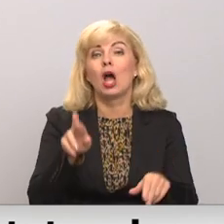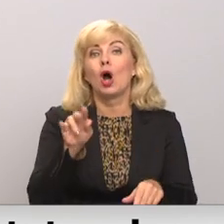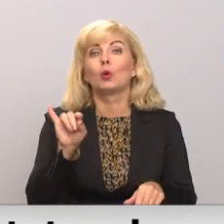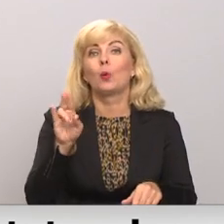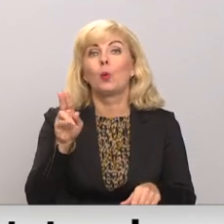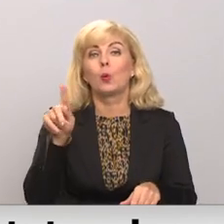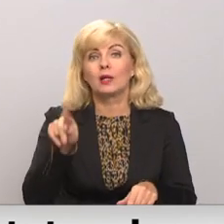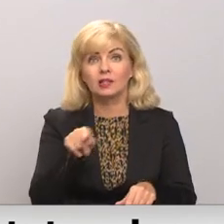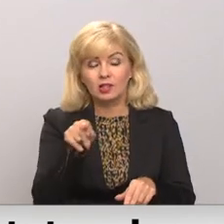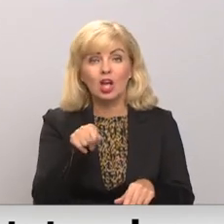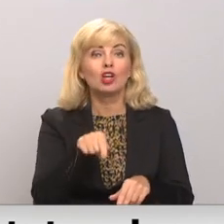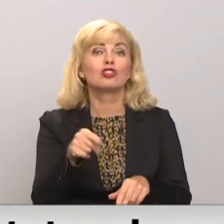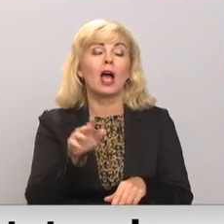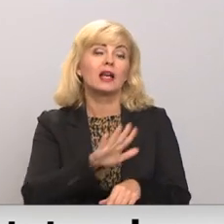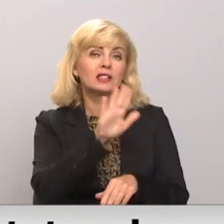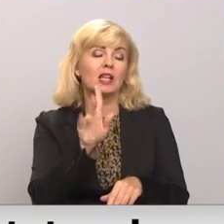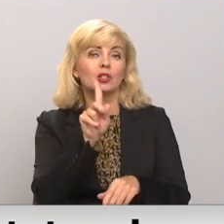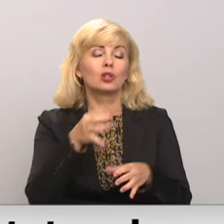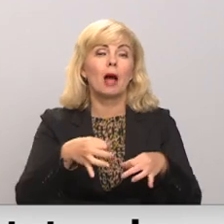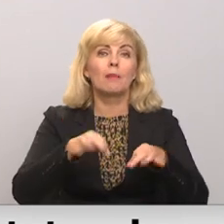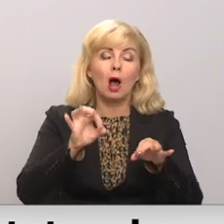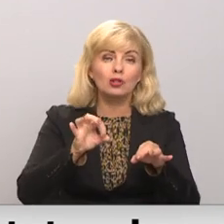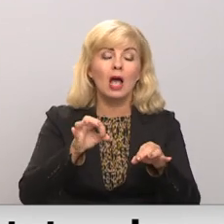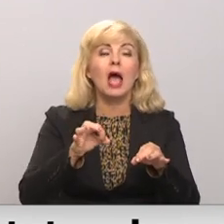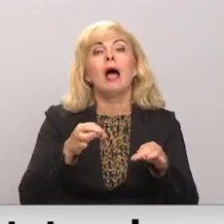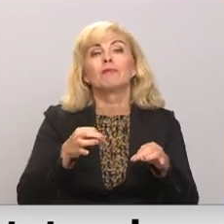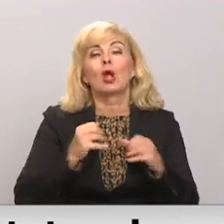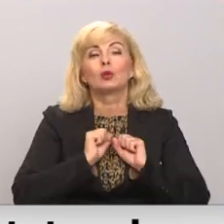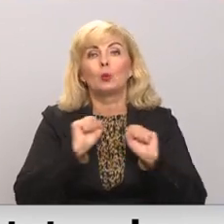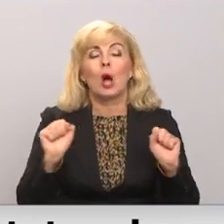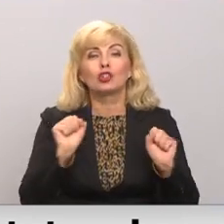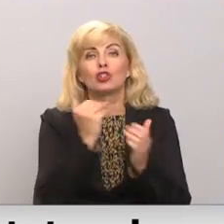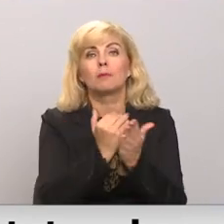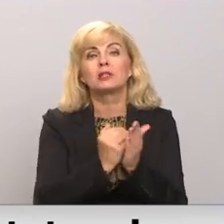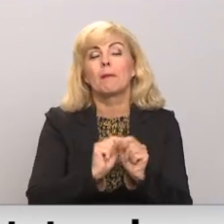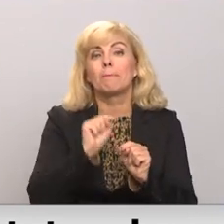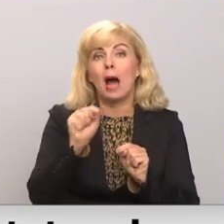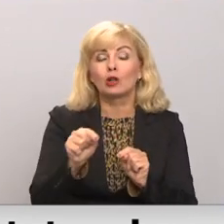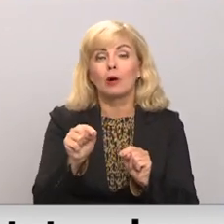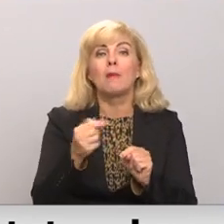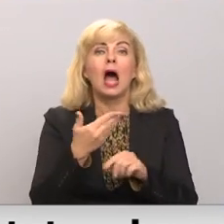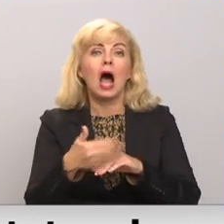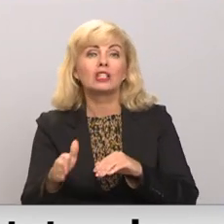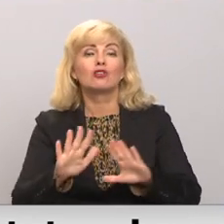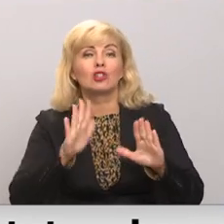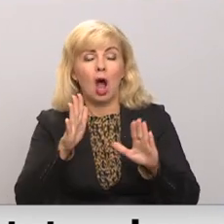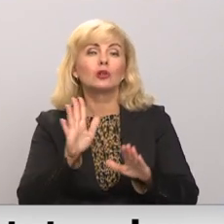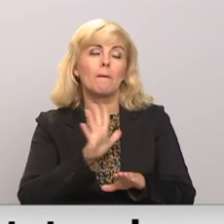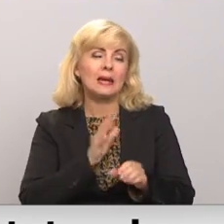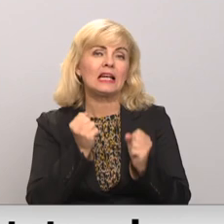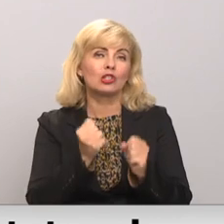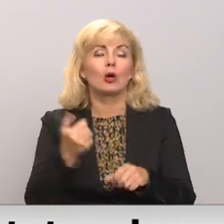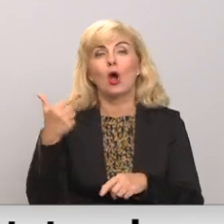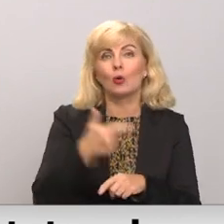Šajās dienās bijuši vien daži būtiski epidemioloģiskās drošības pārkāpumi. Atsevišķos gadījumos, kad cilvēki izturējušies rūpji, bijuši